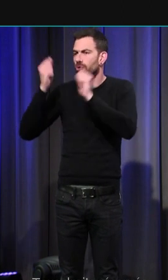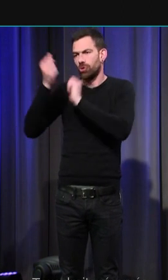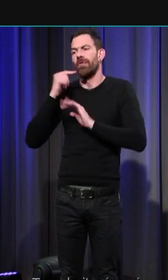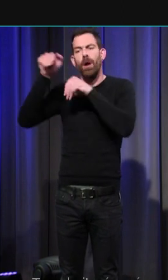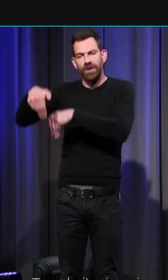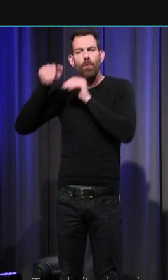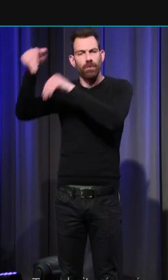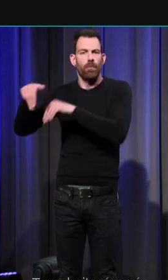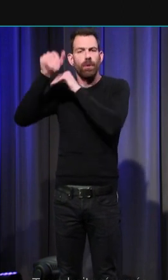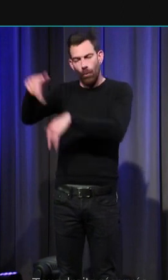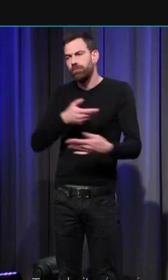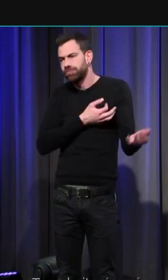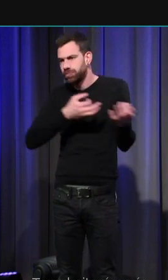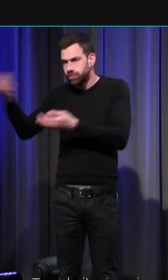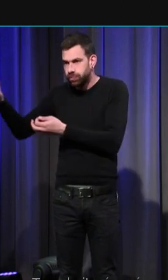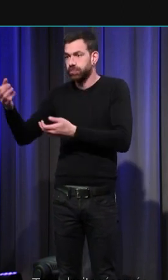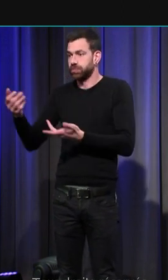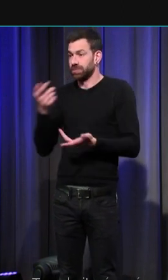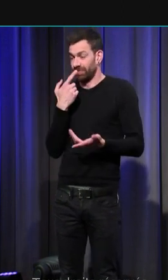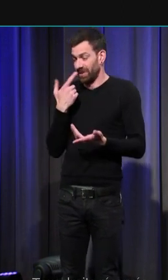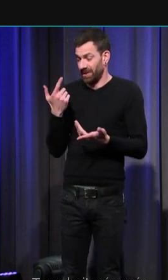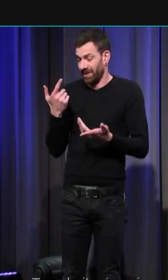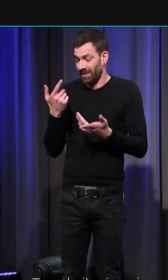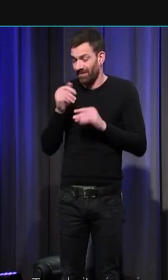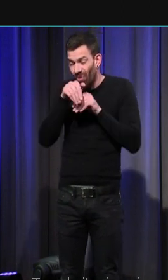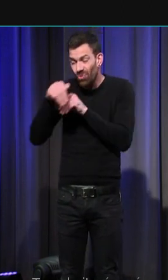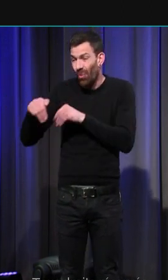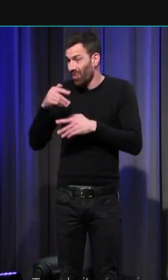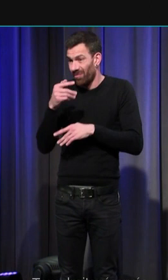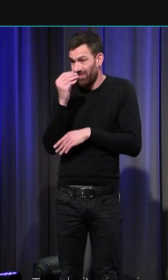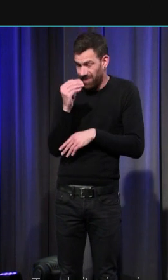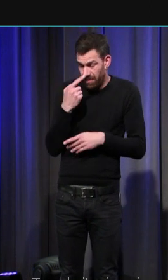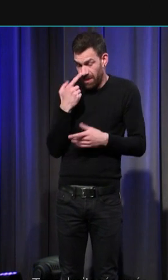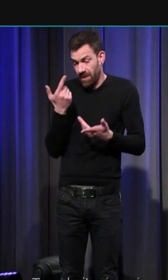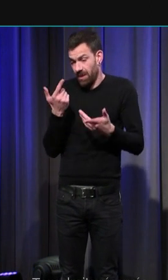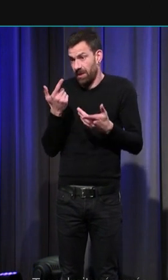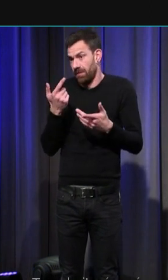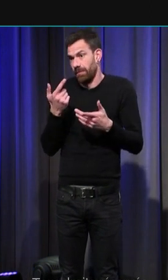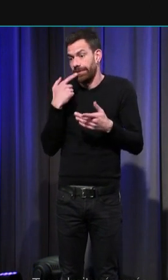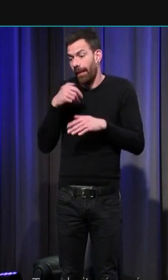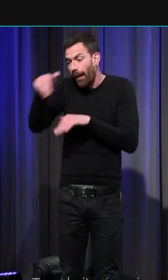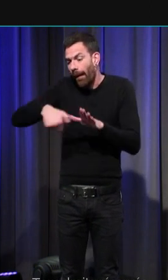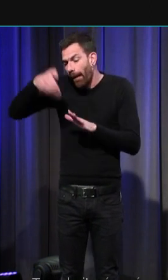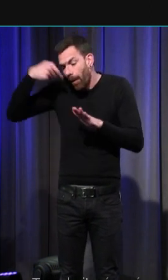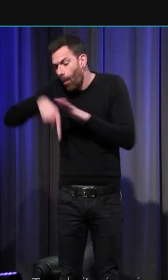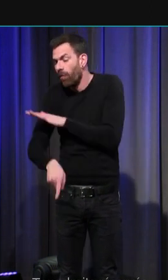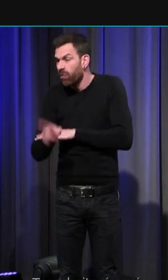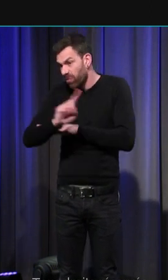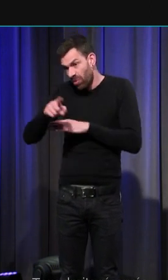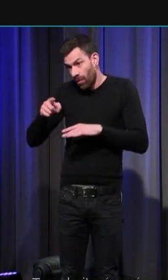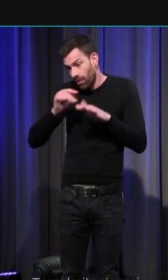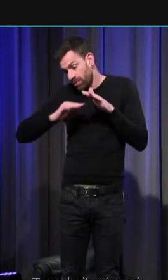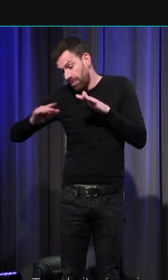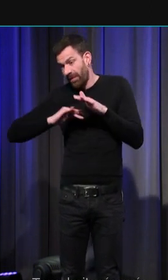continuent les sépultures de tout-petits sont très superficielles ça ne demande pas un creusement très profond et